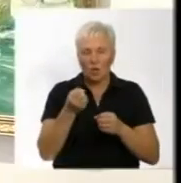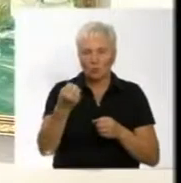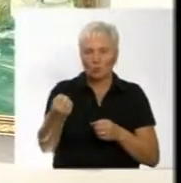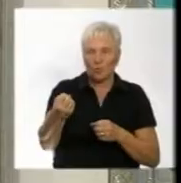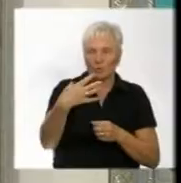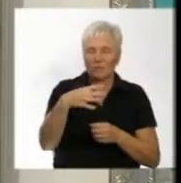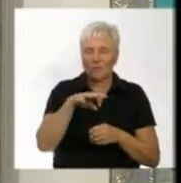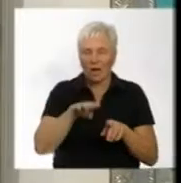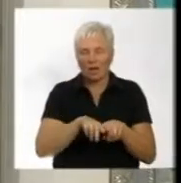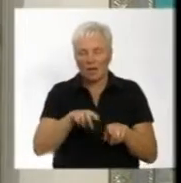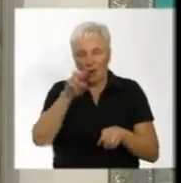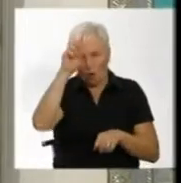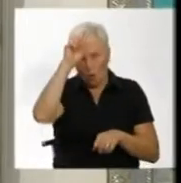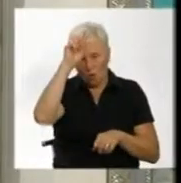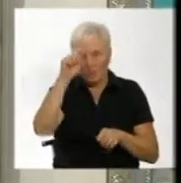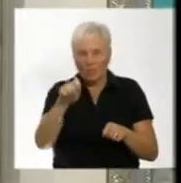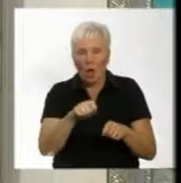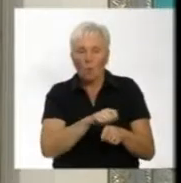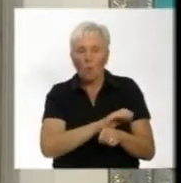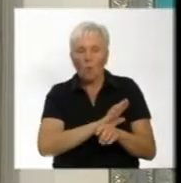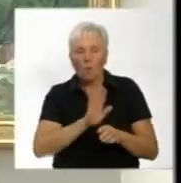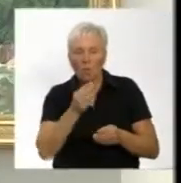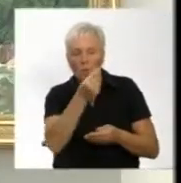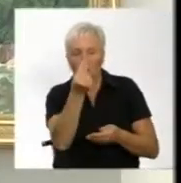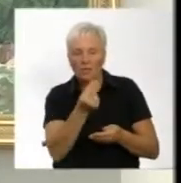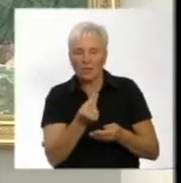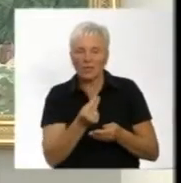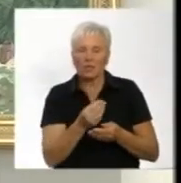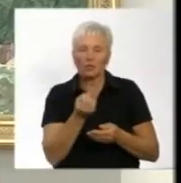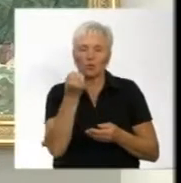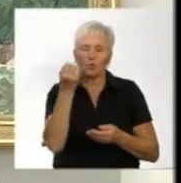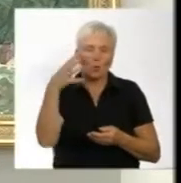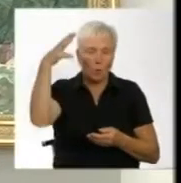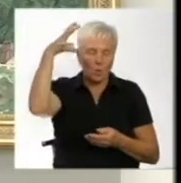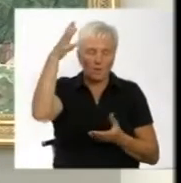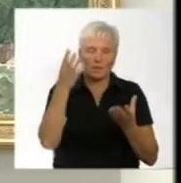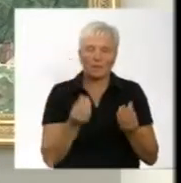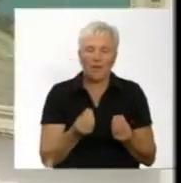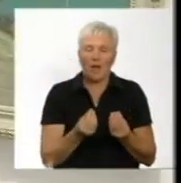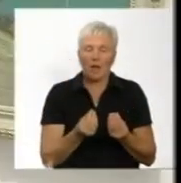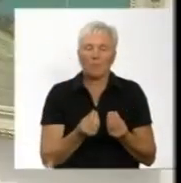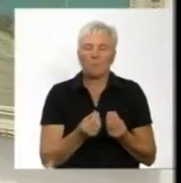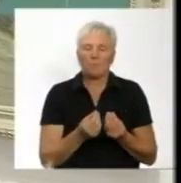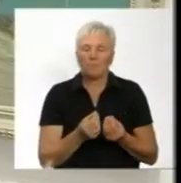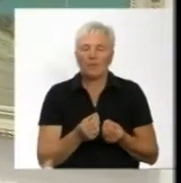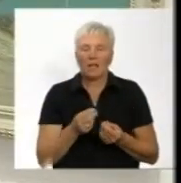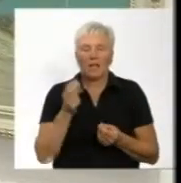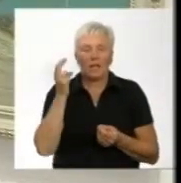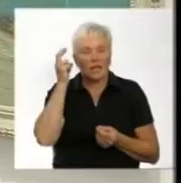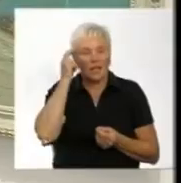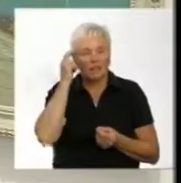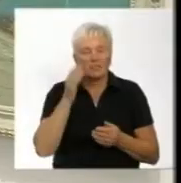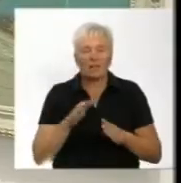красиво. На полотнах літнє море в Ялтинському порту, сонячний день у Гурзуфі, причал у Казантипі, краєвиди Ялти,